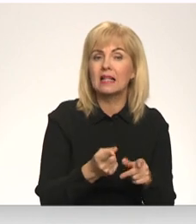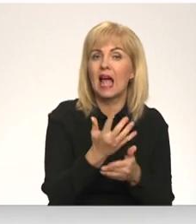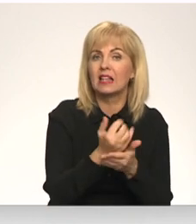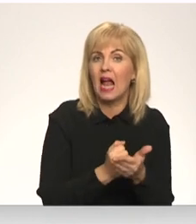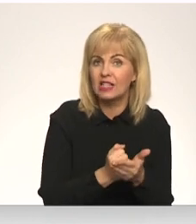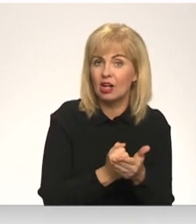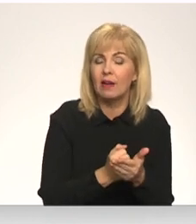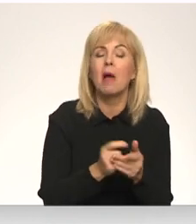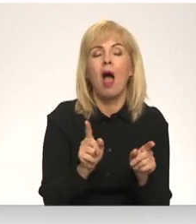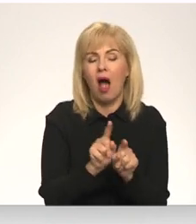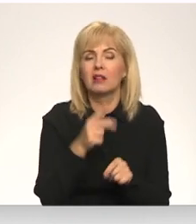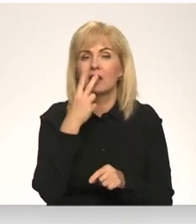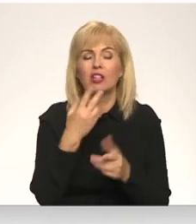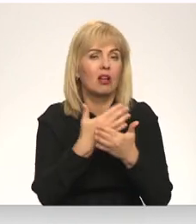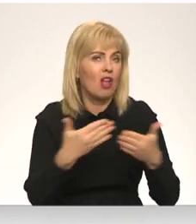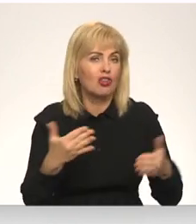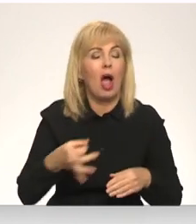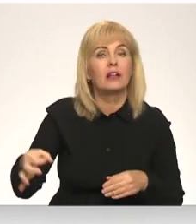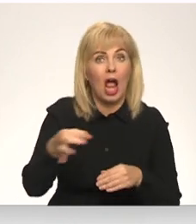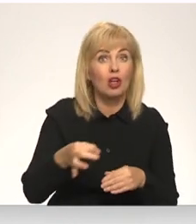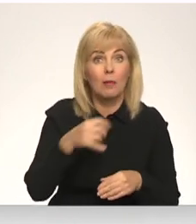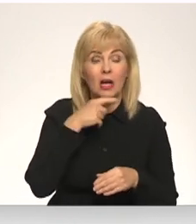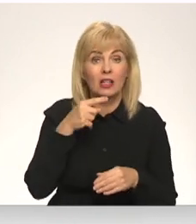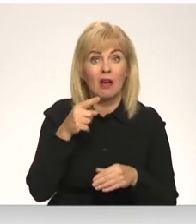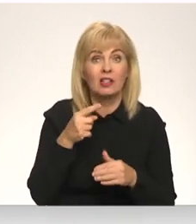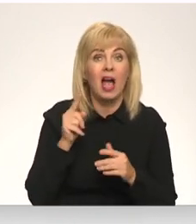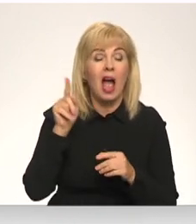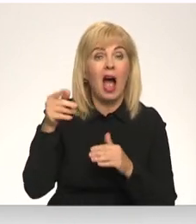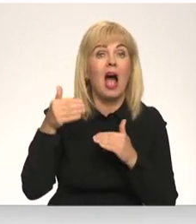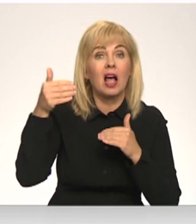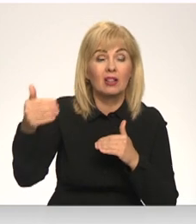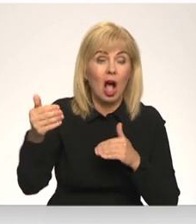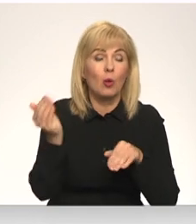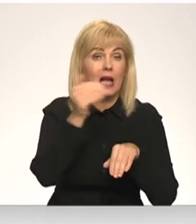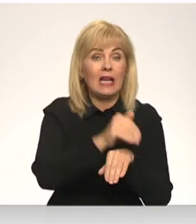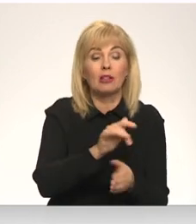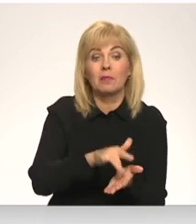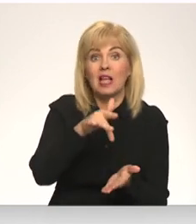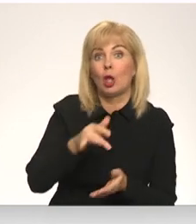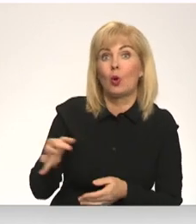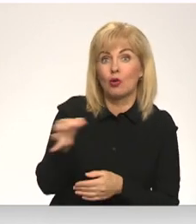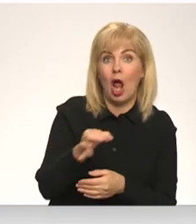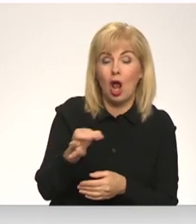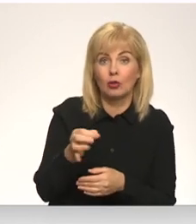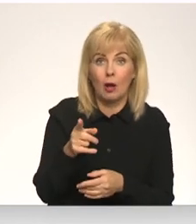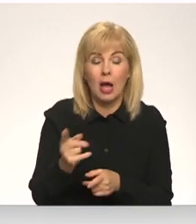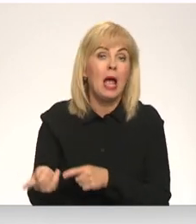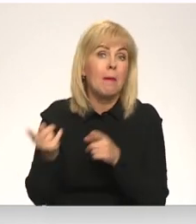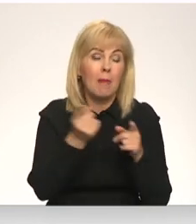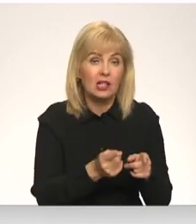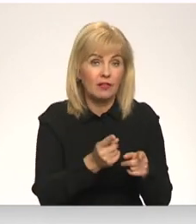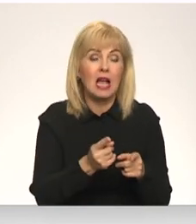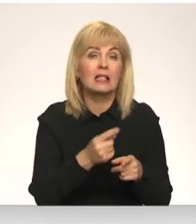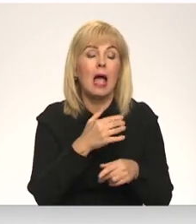redzam, ka no dažādiem reģioniem, kas ir attāli no Krievijas rietuma centrālajiem rajoniem, tiek pārsvēst militārā